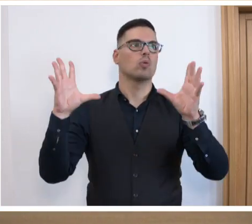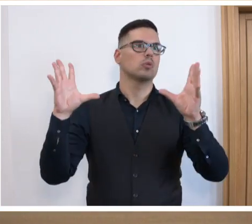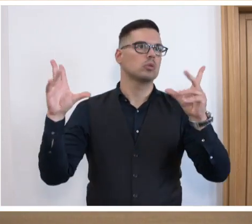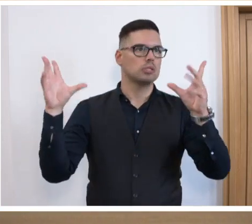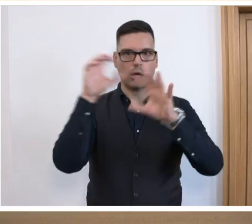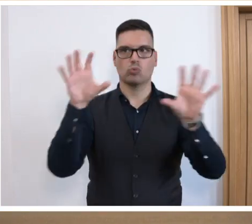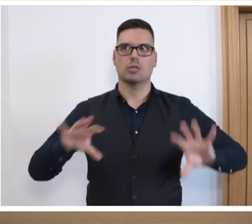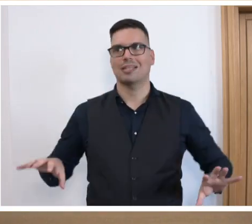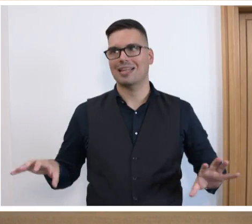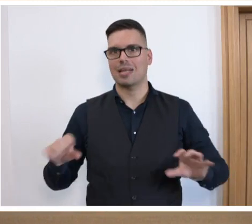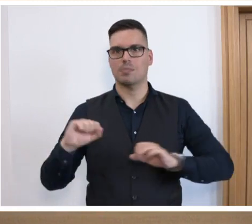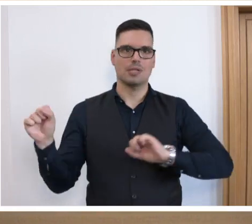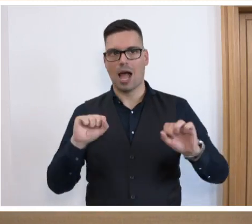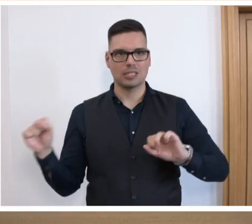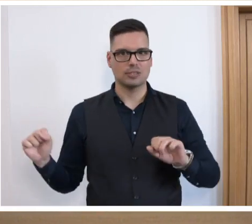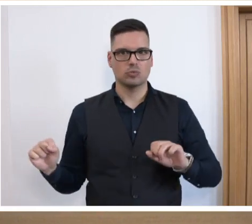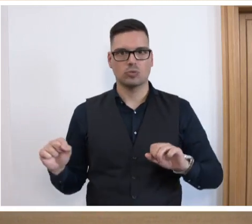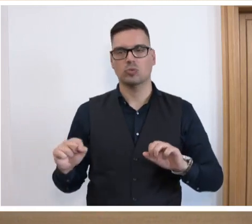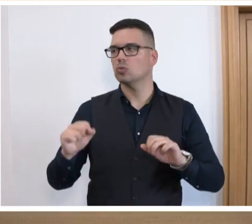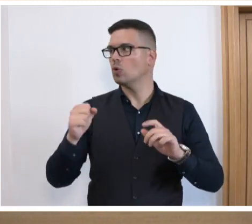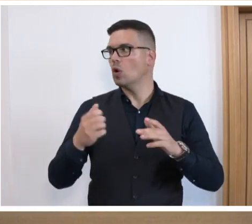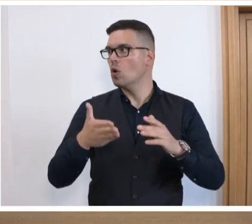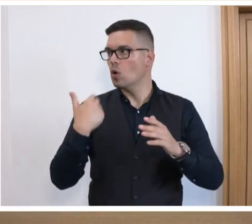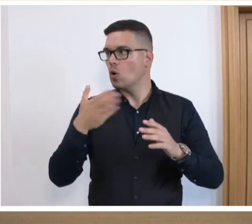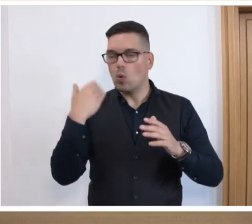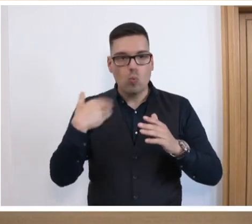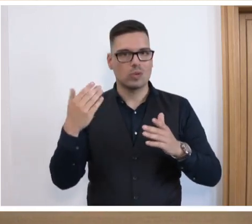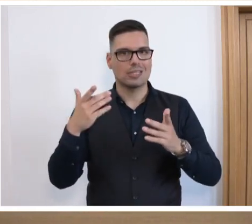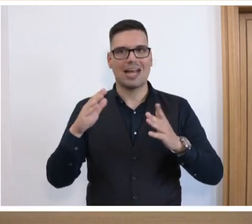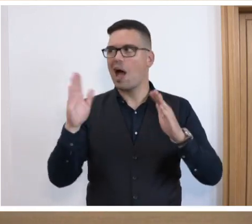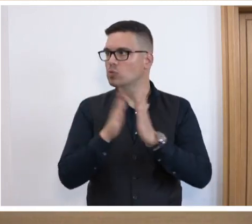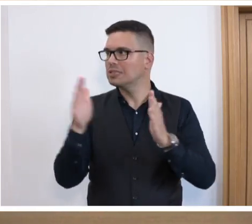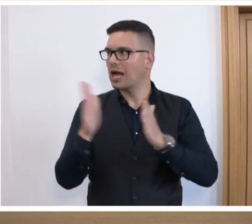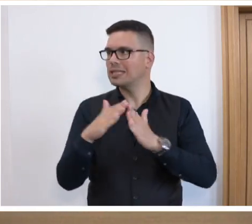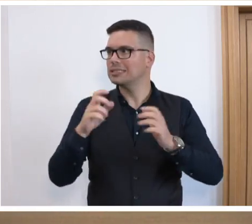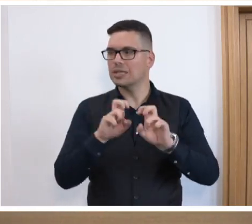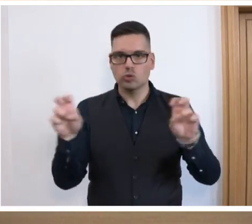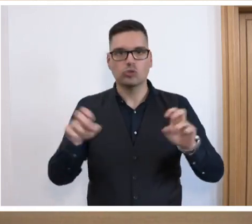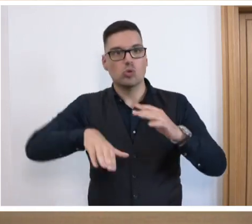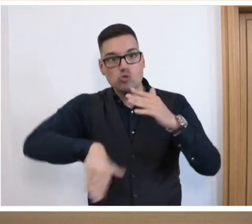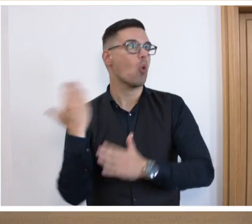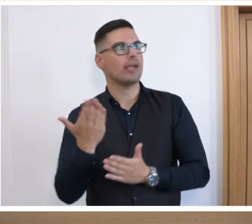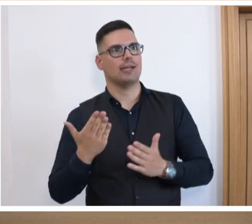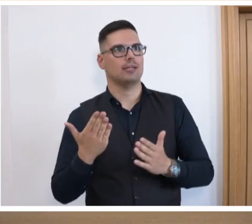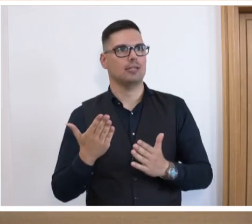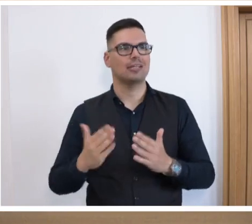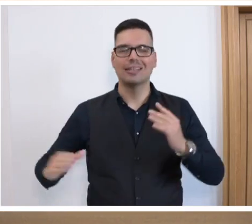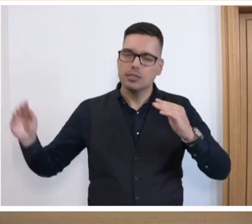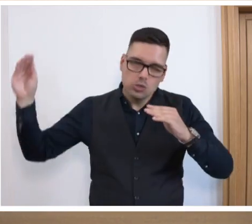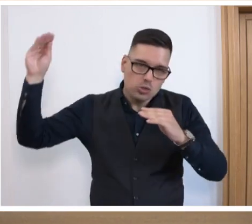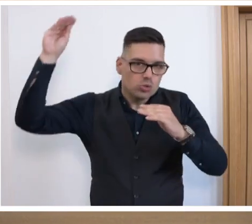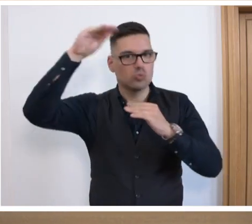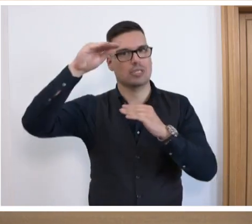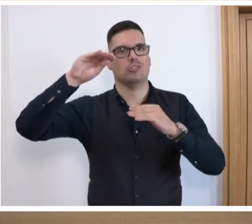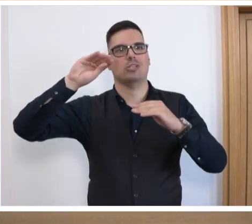ist bei den Haushaltsberatungen, ohne dass es im Haushaltsausschuss explizit noch mal erwähnt wurde, eine neue, eine zusätzliche